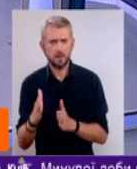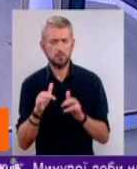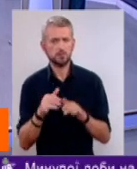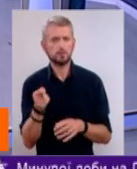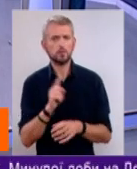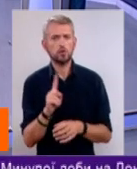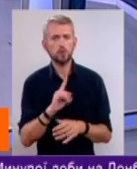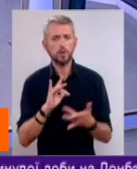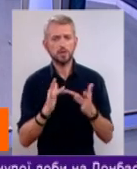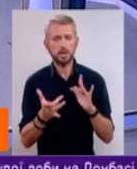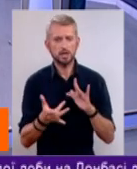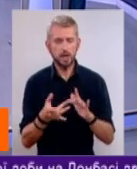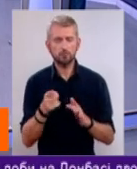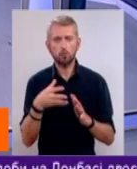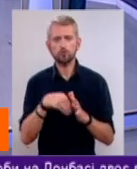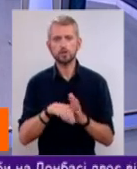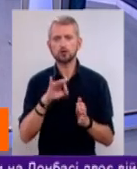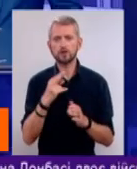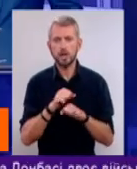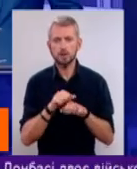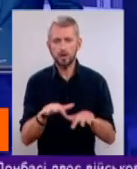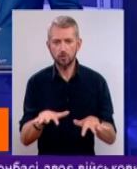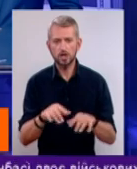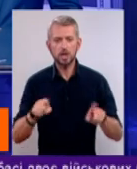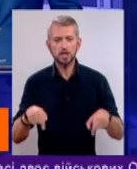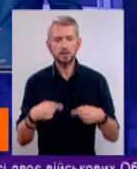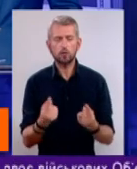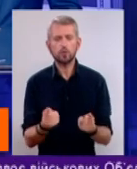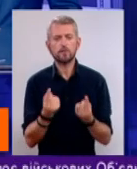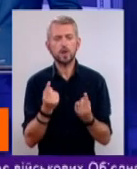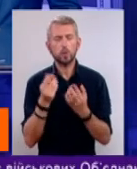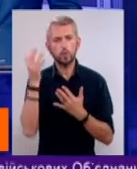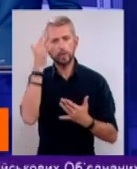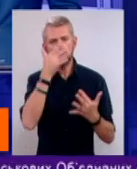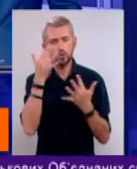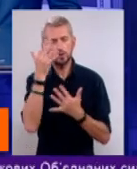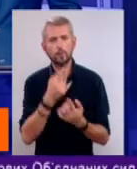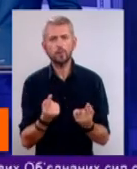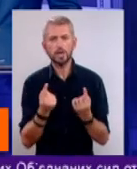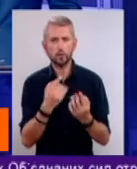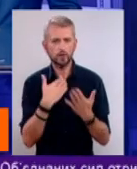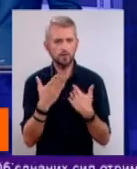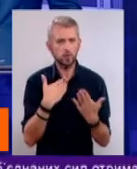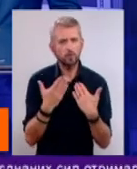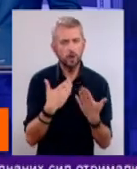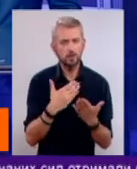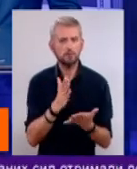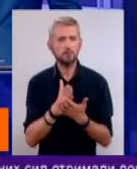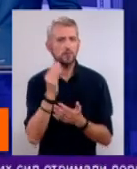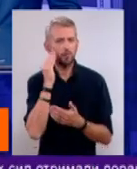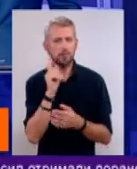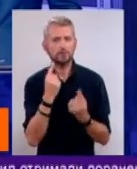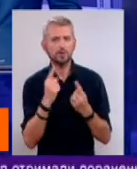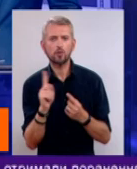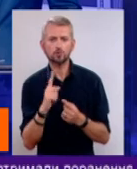інтернет, в тому числі соціальні мережі, створюють велику ілюзію великого спілкування. Великого мається на увазі, що я